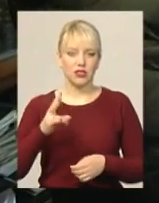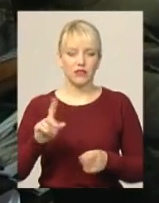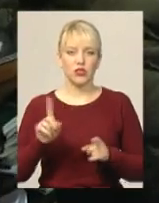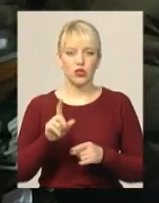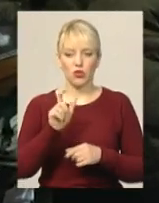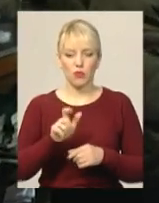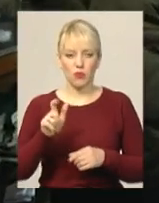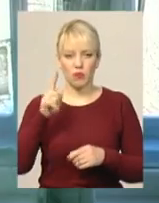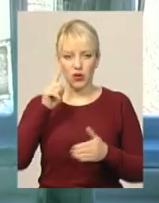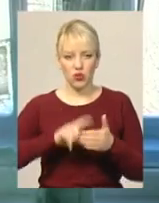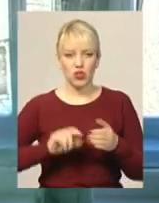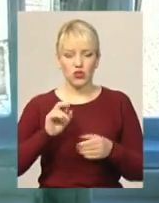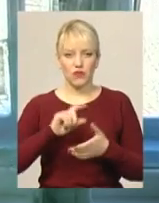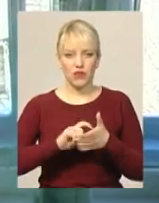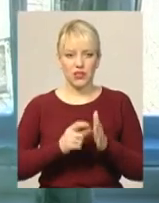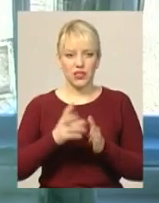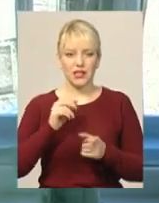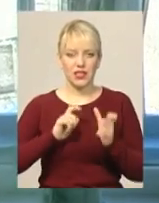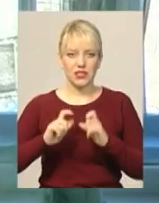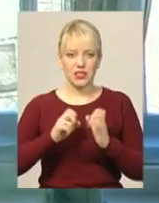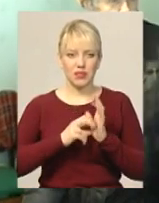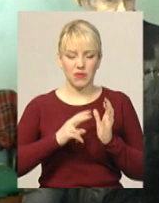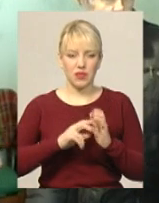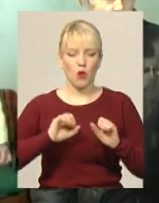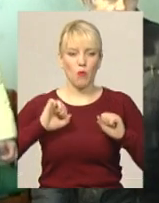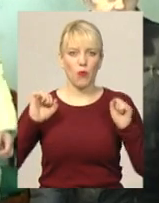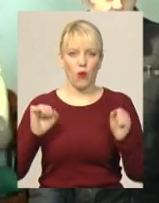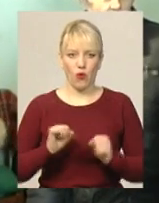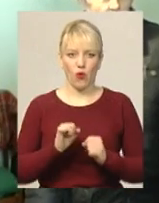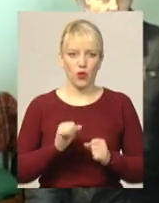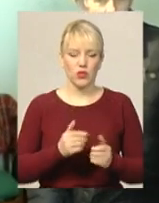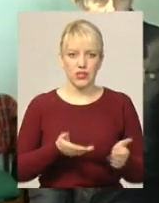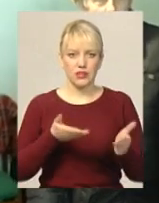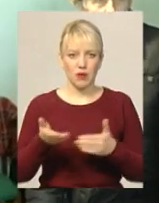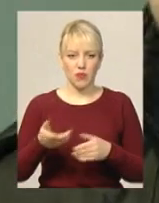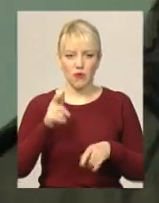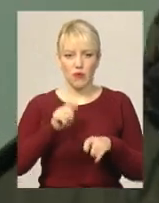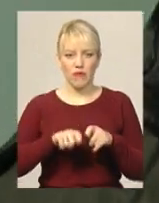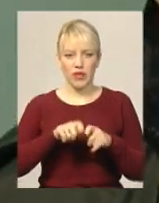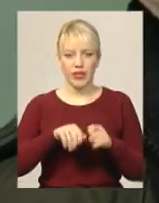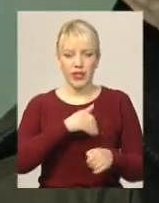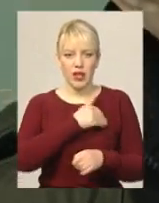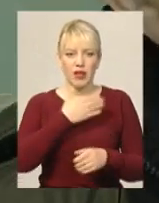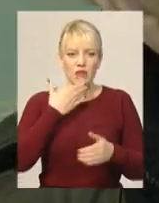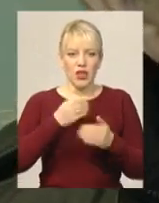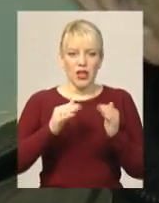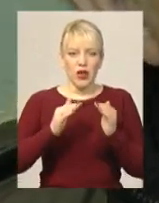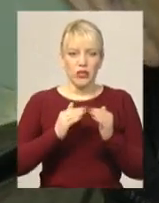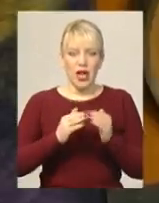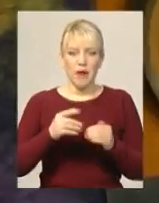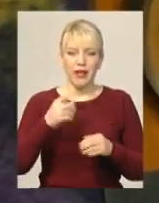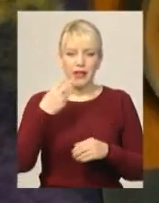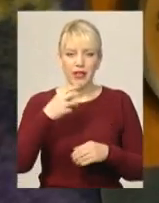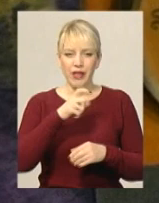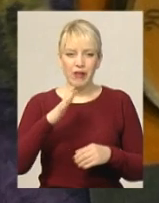переконались, що в квартирах на інститутській 17 дійсно прохолодно Андрій Балабан запрошує виміряти температуру в своїй оселі Півгодини замірів,